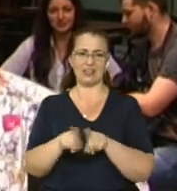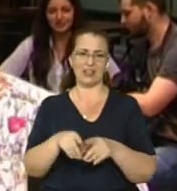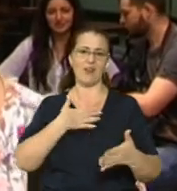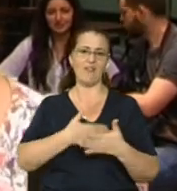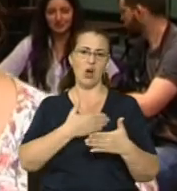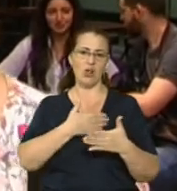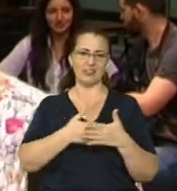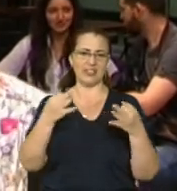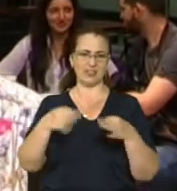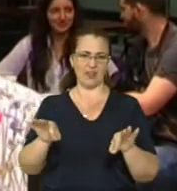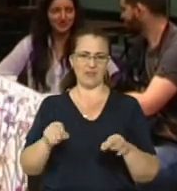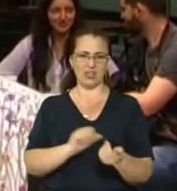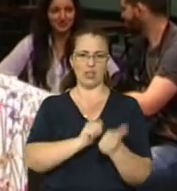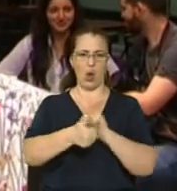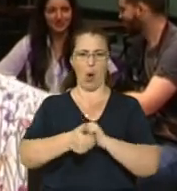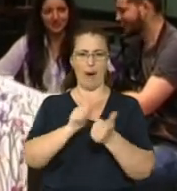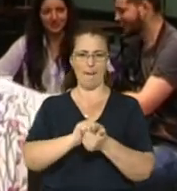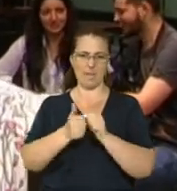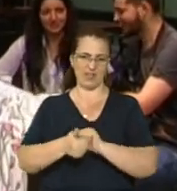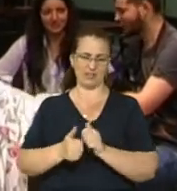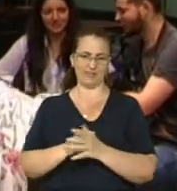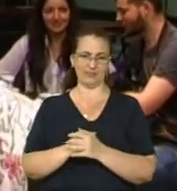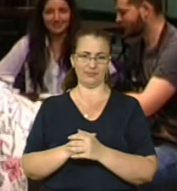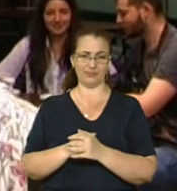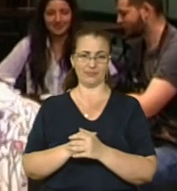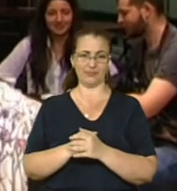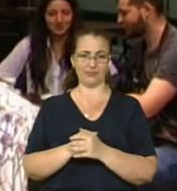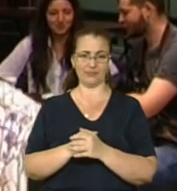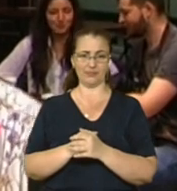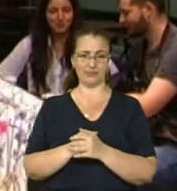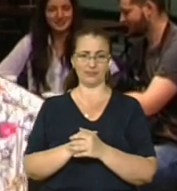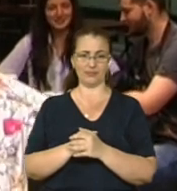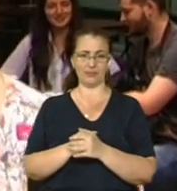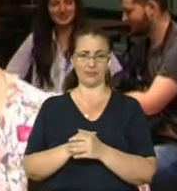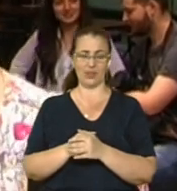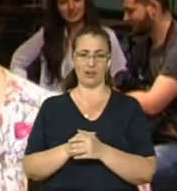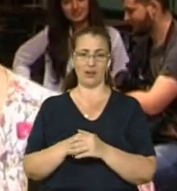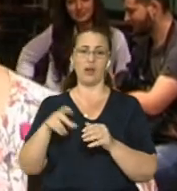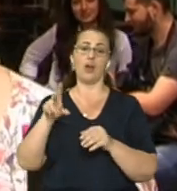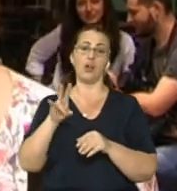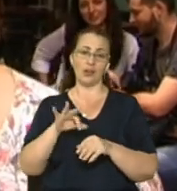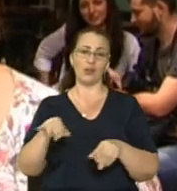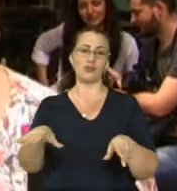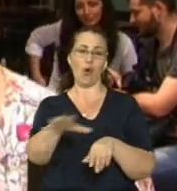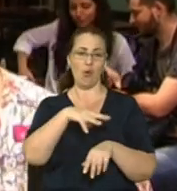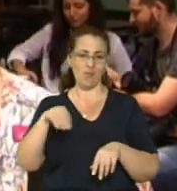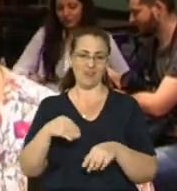волонтерський вільний обмін. Але в той же час ми отримуємо